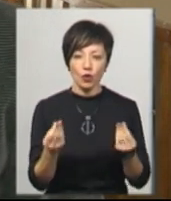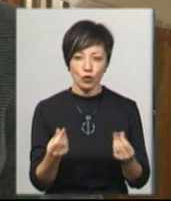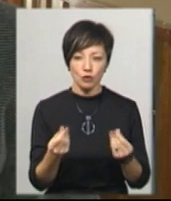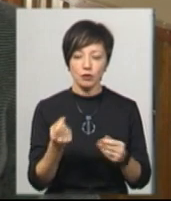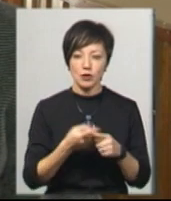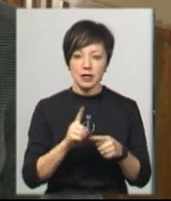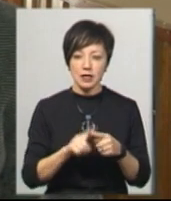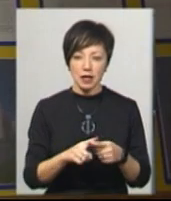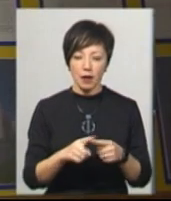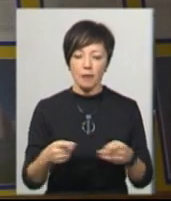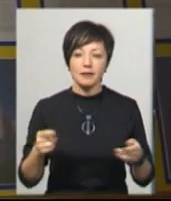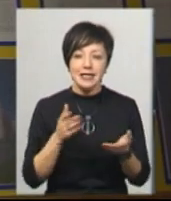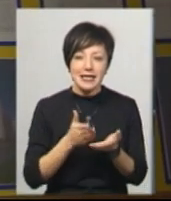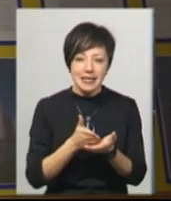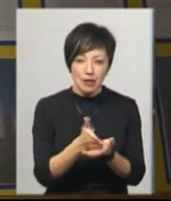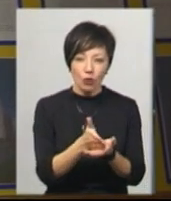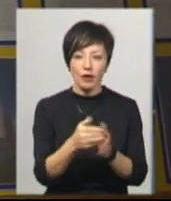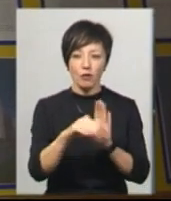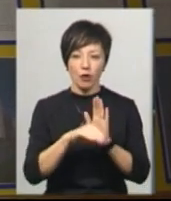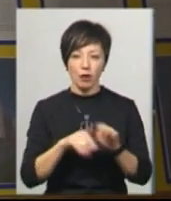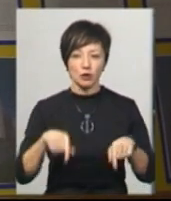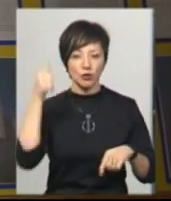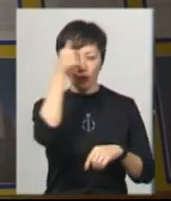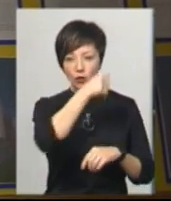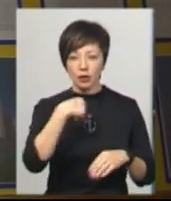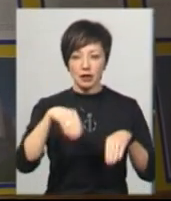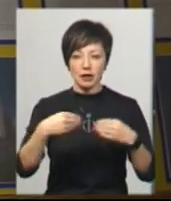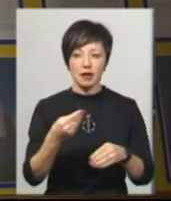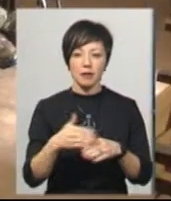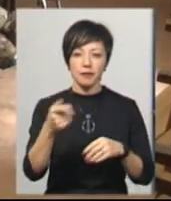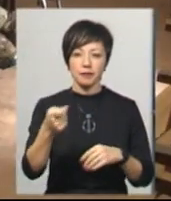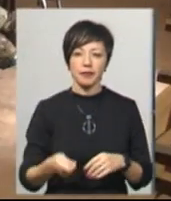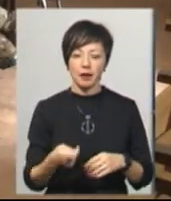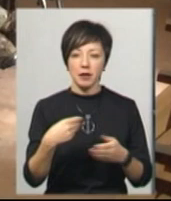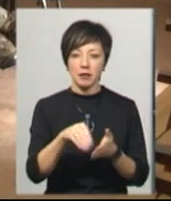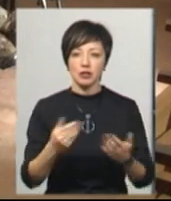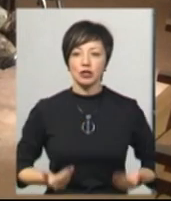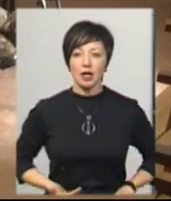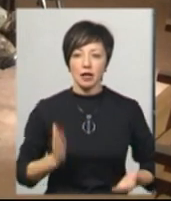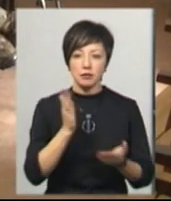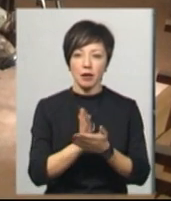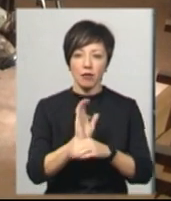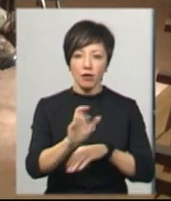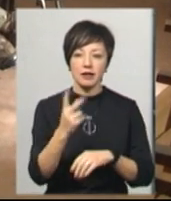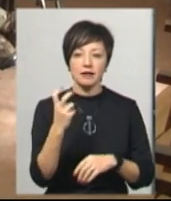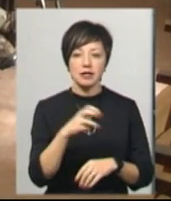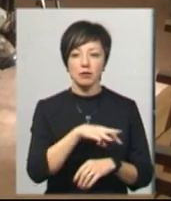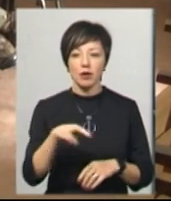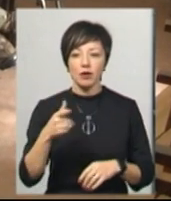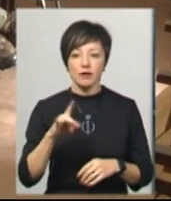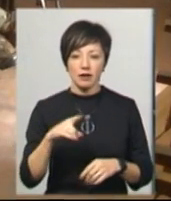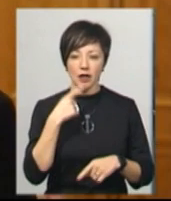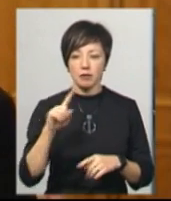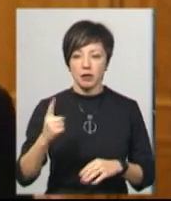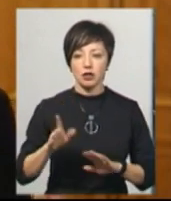по цій цільовій програмі. Цього року на надання пільгових кредитів для придбання житла буде спрямовано 200 мільйонів гривень, говорить